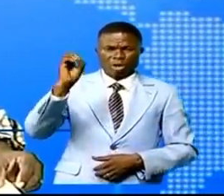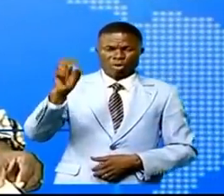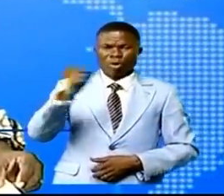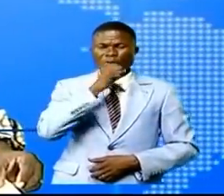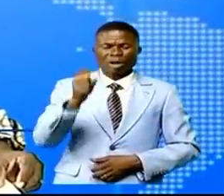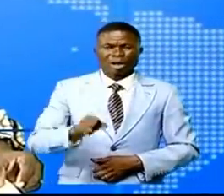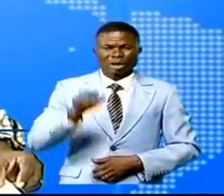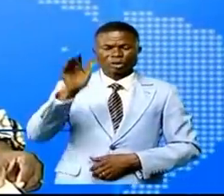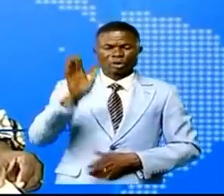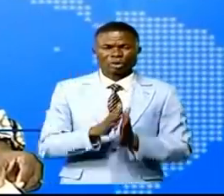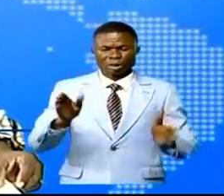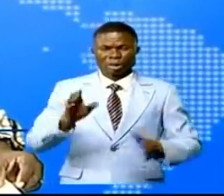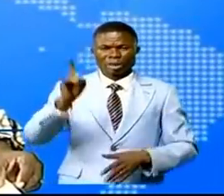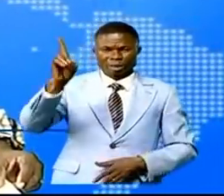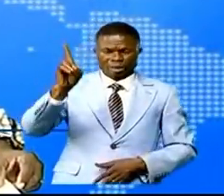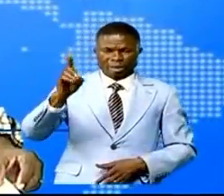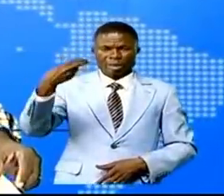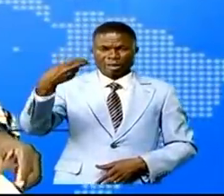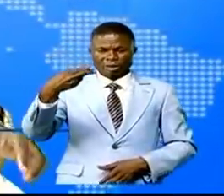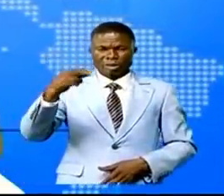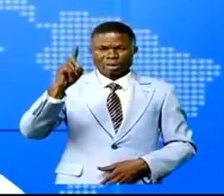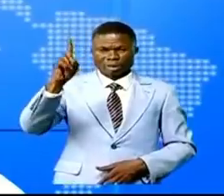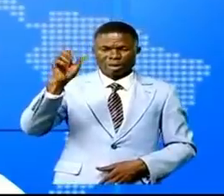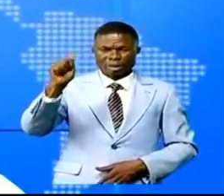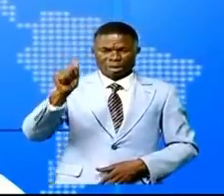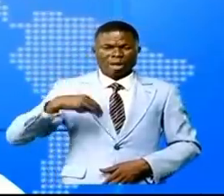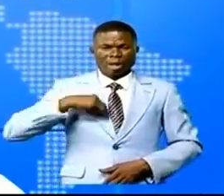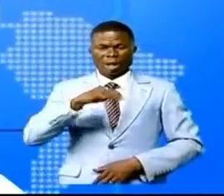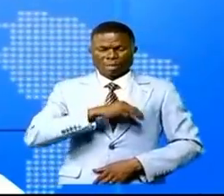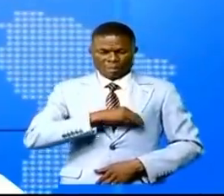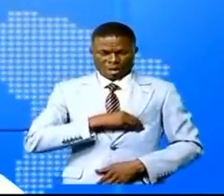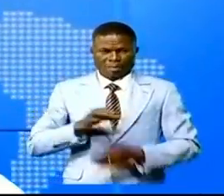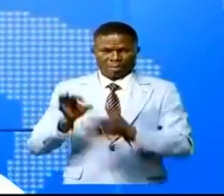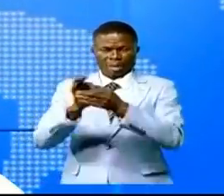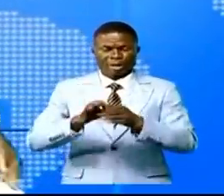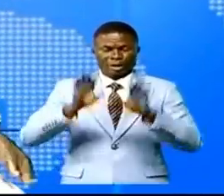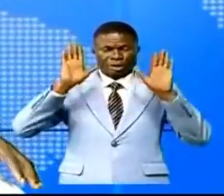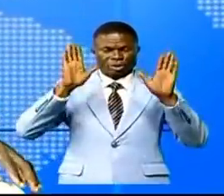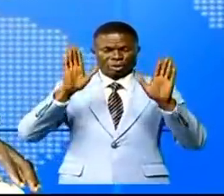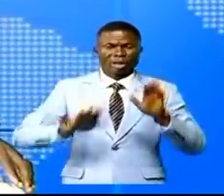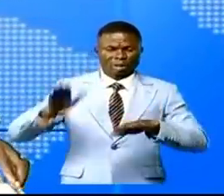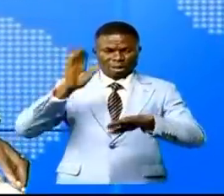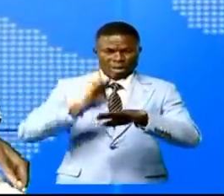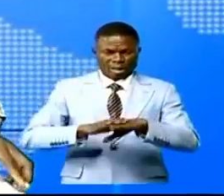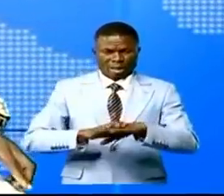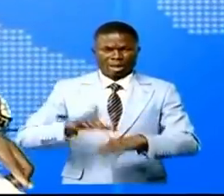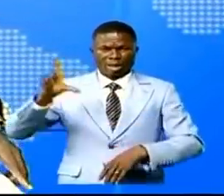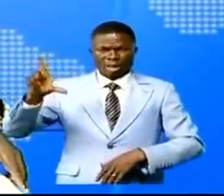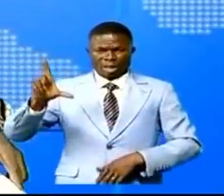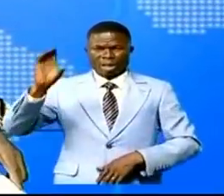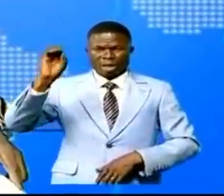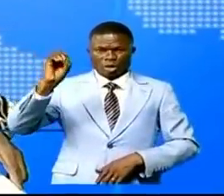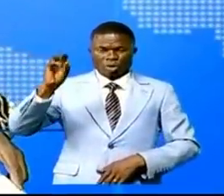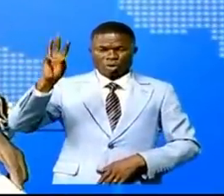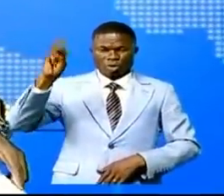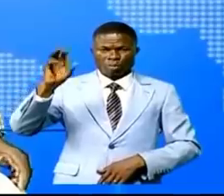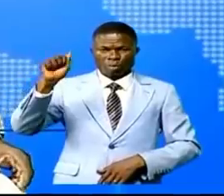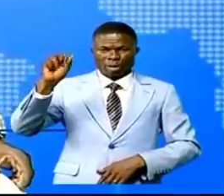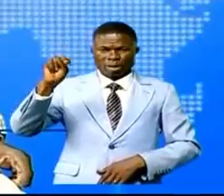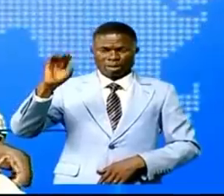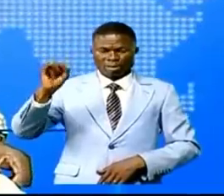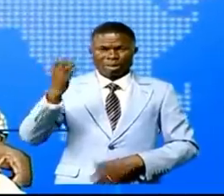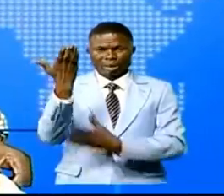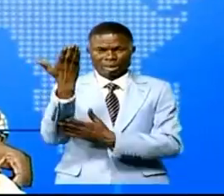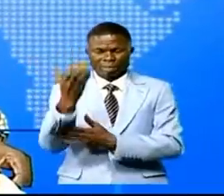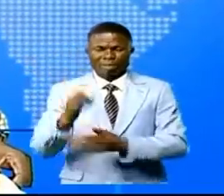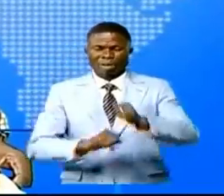général de la DGDA, membre de l'Union sacrée de la nation, est arrivé sur le sol l'Omamiens. Ce dernier demande le soutien de